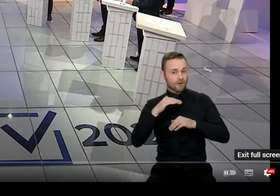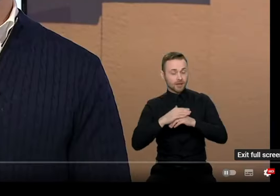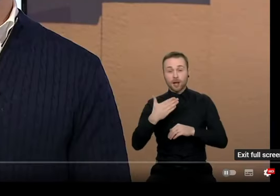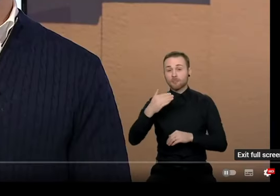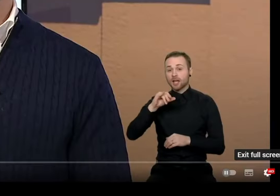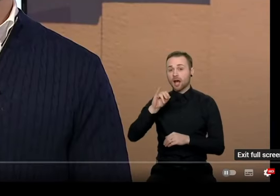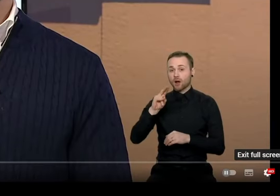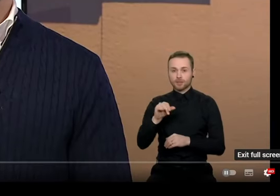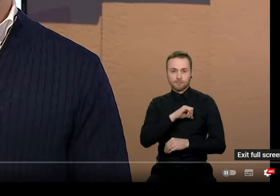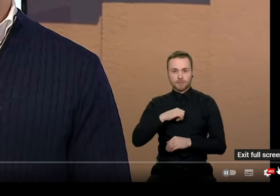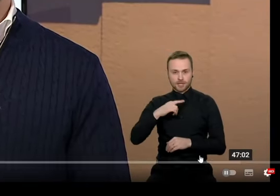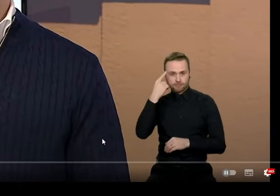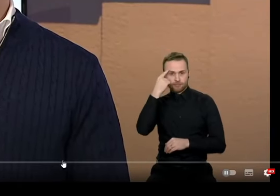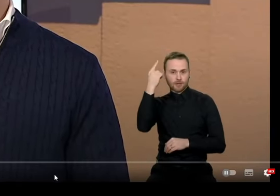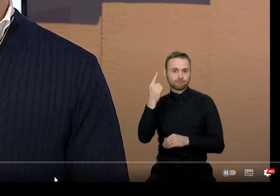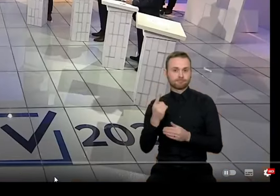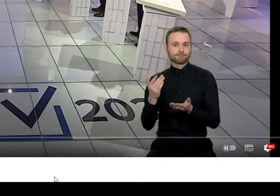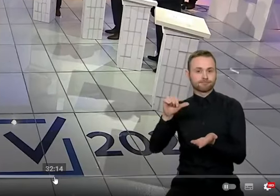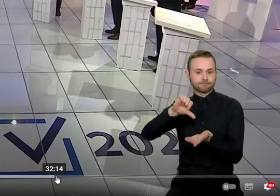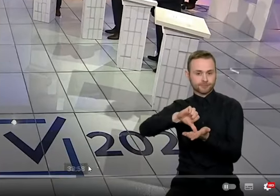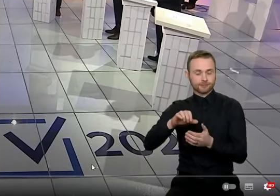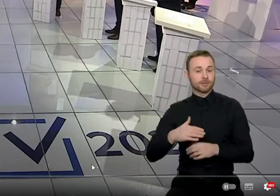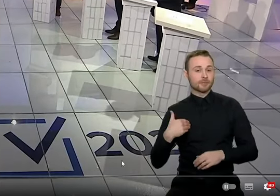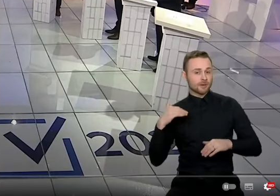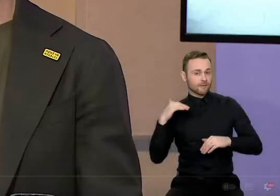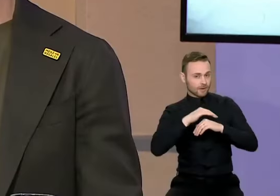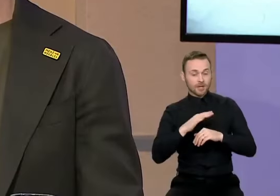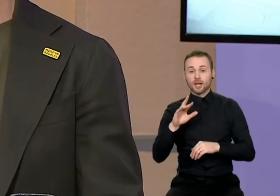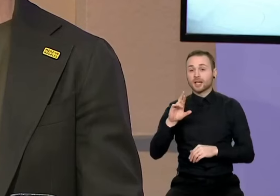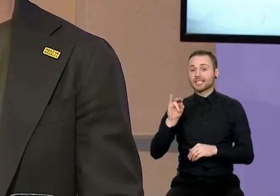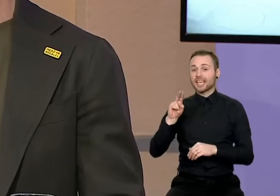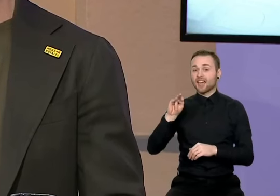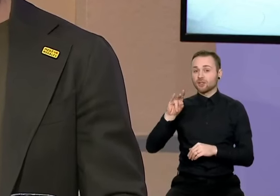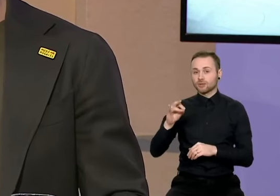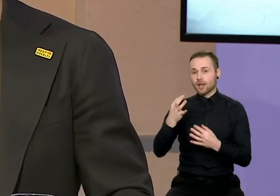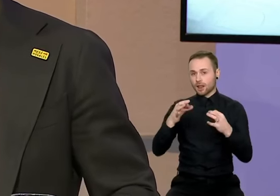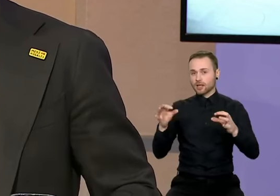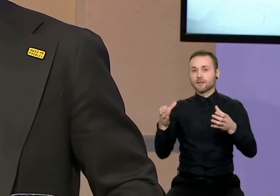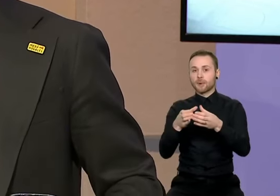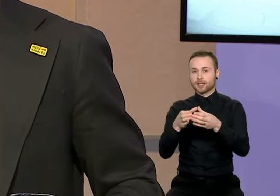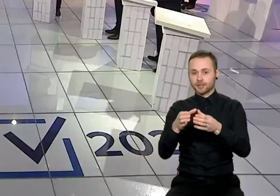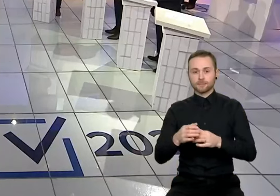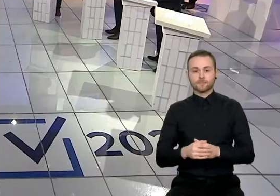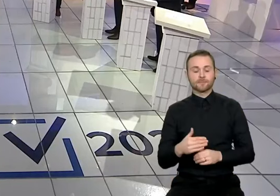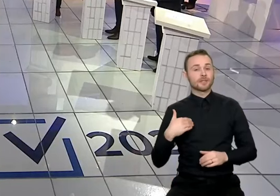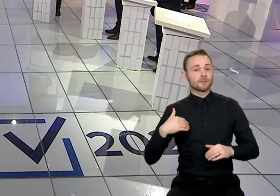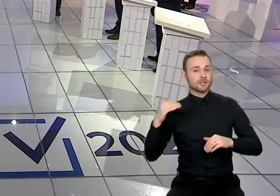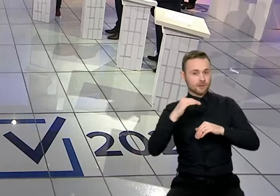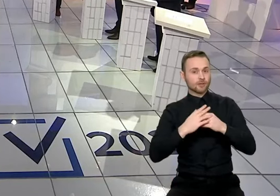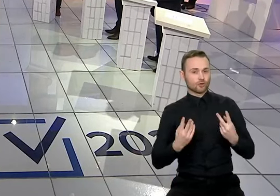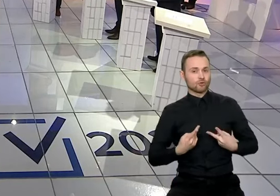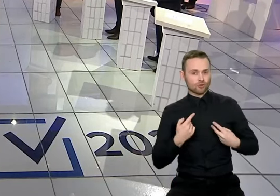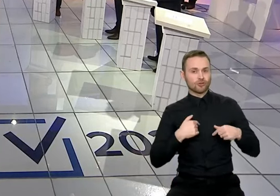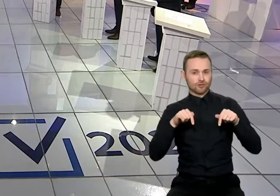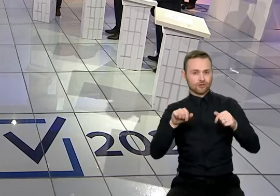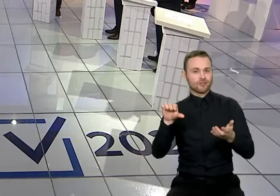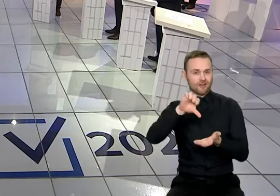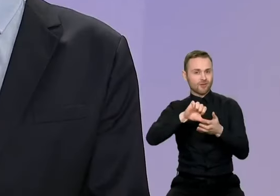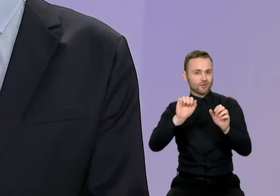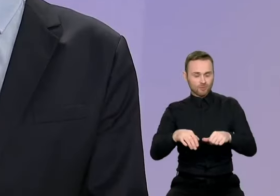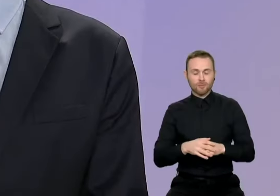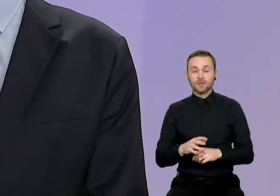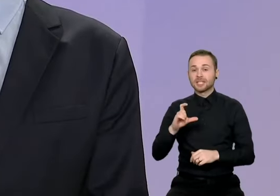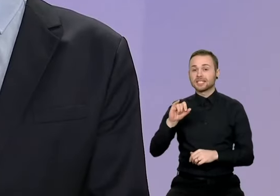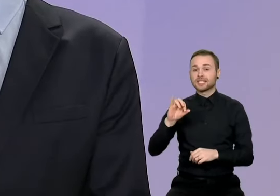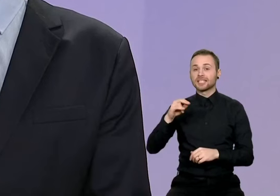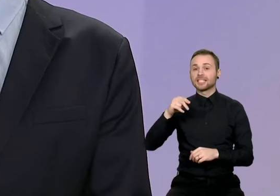Majauskas, išsikėlė pats. Labas vakaras. Tomas Vytautas Raskiavičius, Laisvės partija. Labas vakaras. Džiūkiai segalėdamas dalyvauti. Vytautas